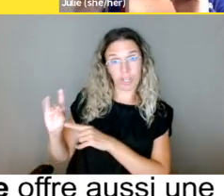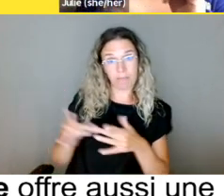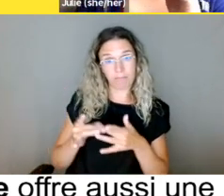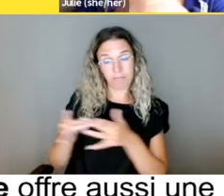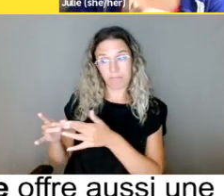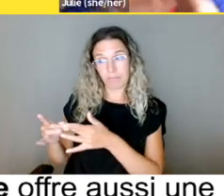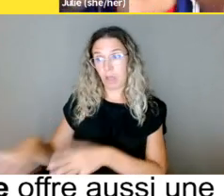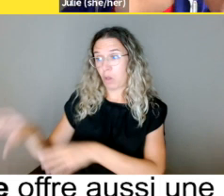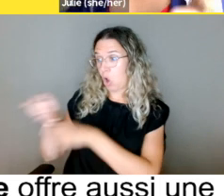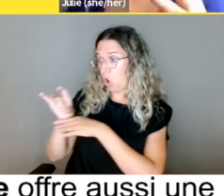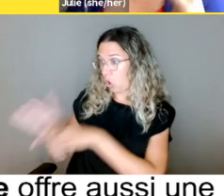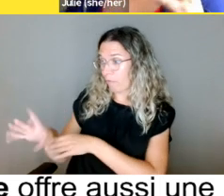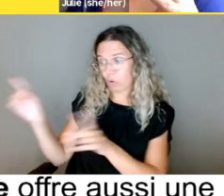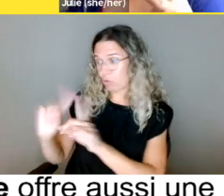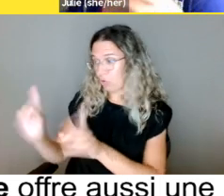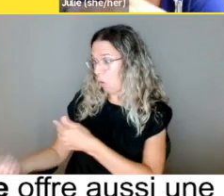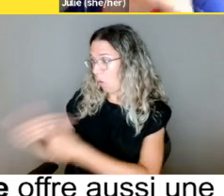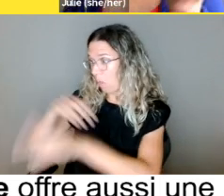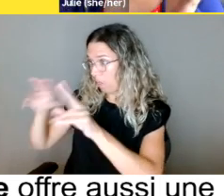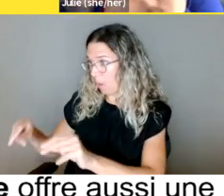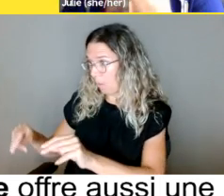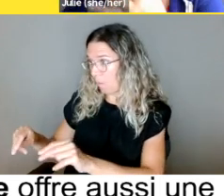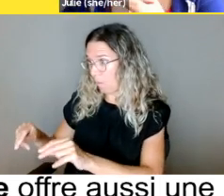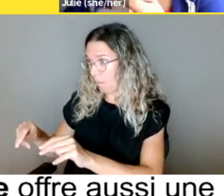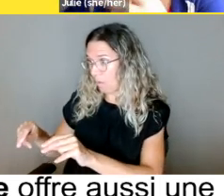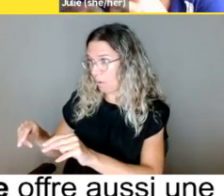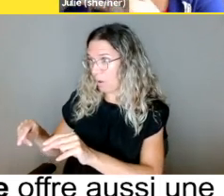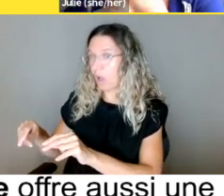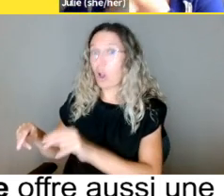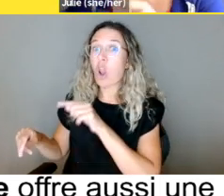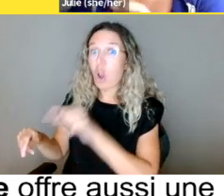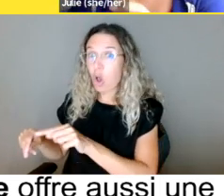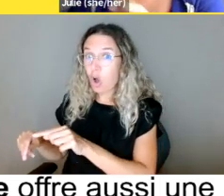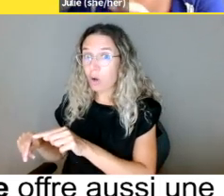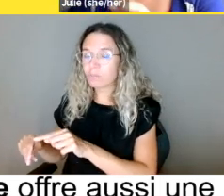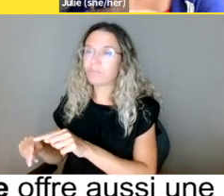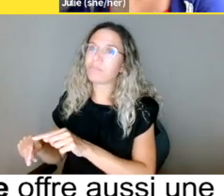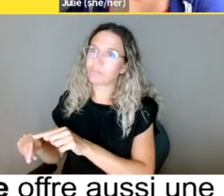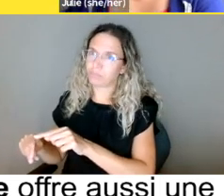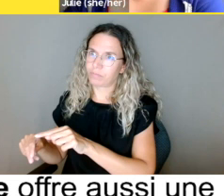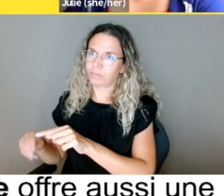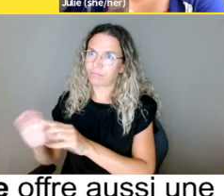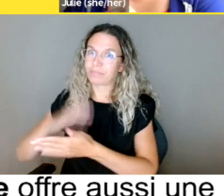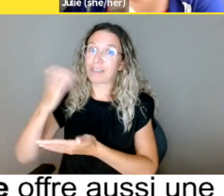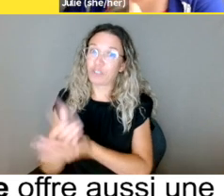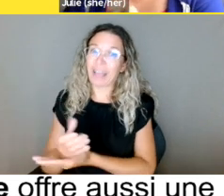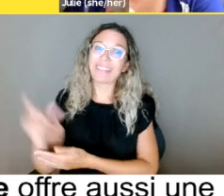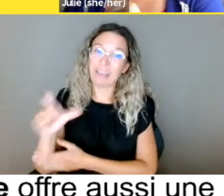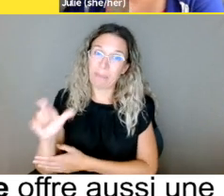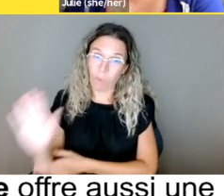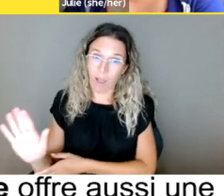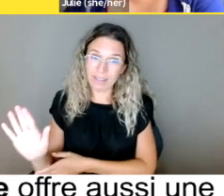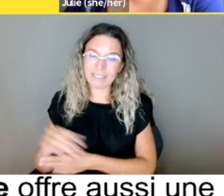donc cinéma, c'est juridiction provinciale. Vous allez au cinéma avec le même chien guide et on vous